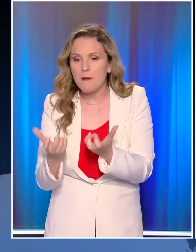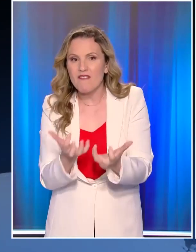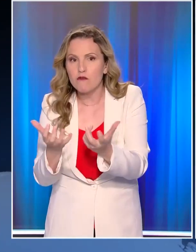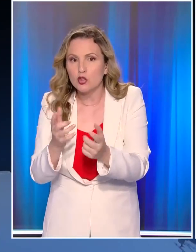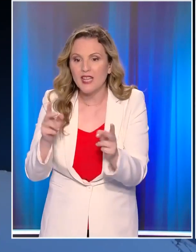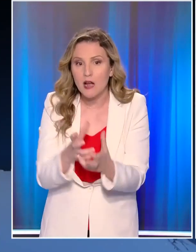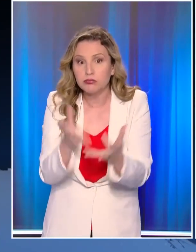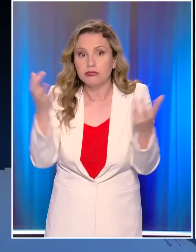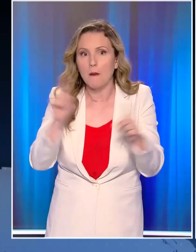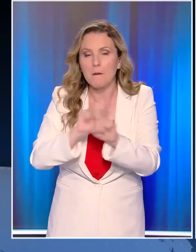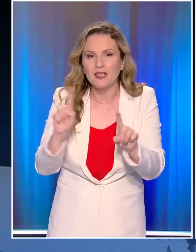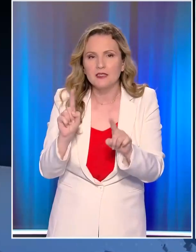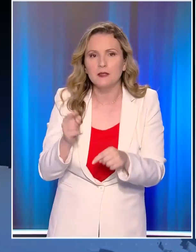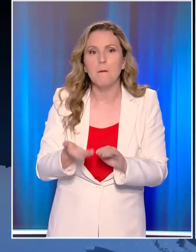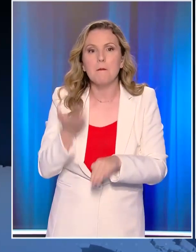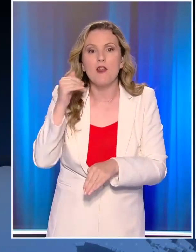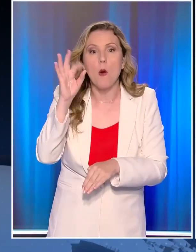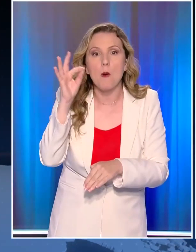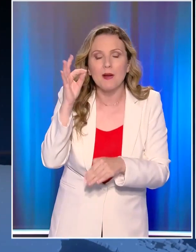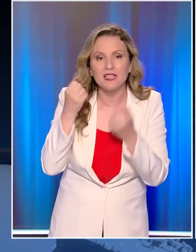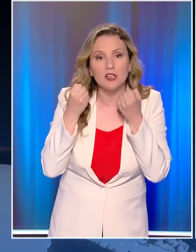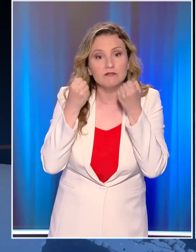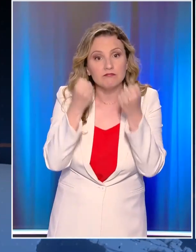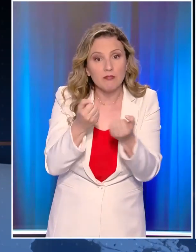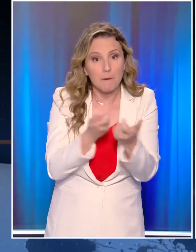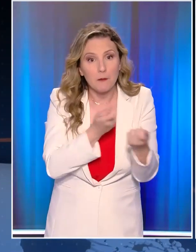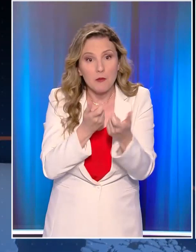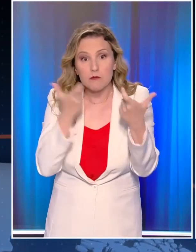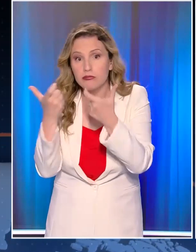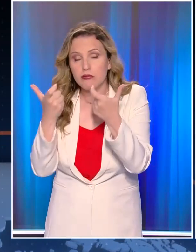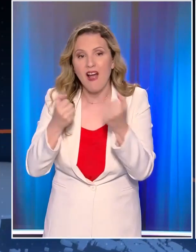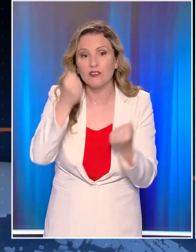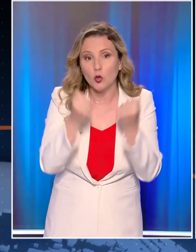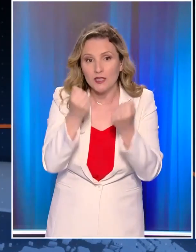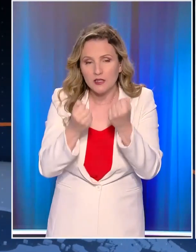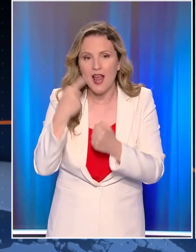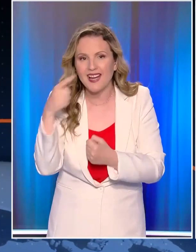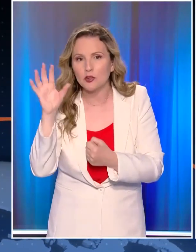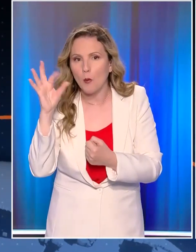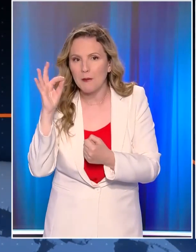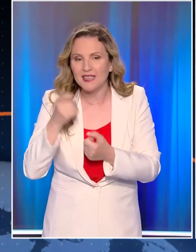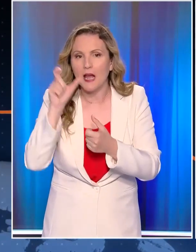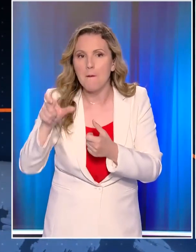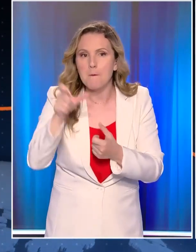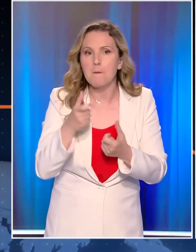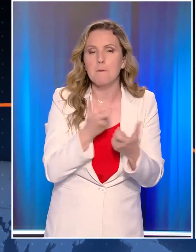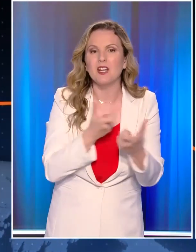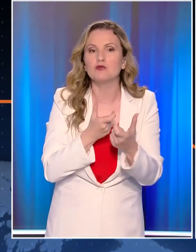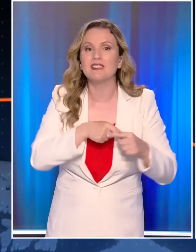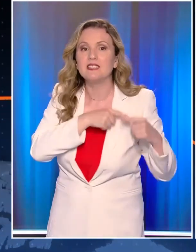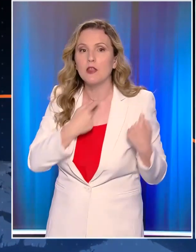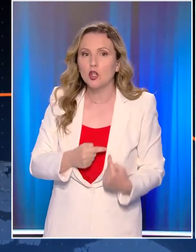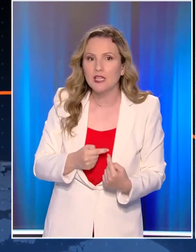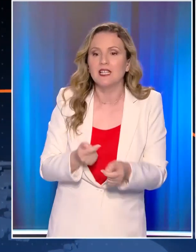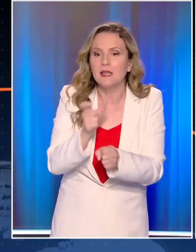για να ζωπηρώσεις. Έχουμε περίπου πάνω από 50 οχήματα τα οποία θα επιτηρήσουν το βουνό, πάνω από 150 πυροσβέστες, εθελοντές